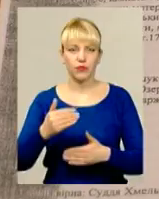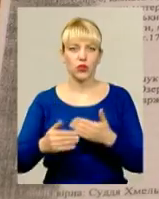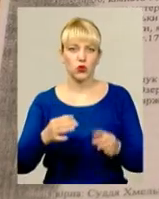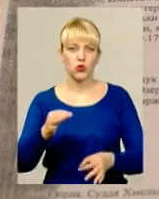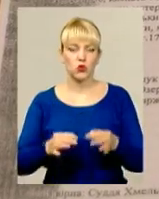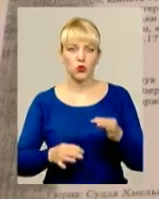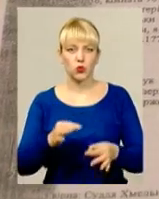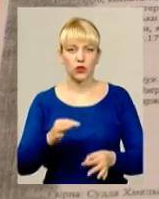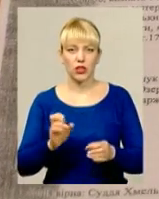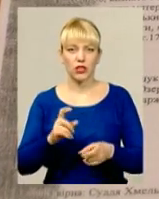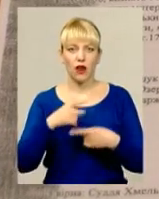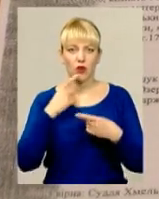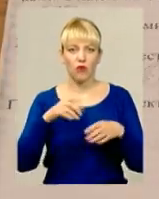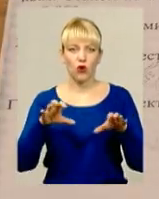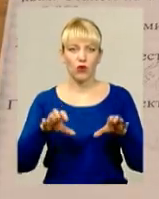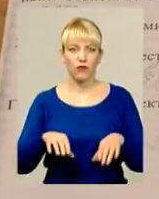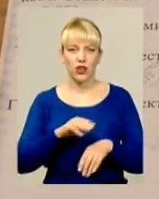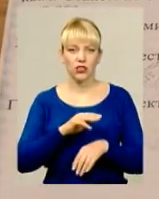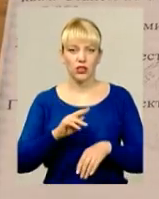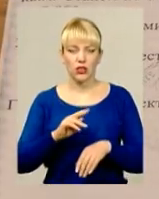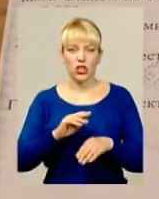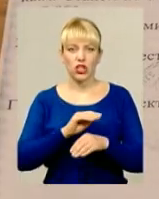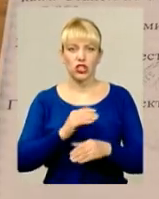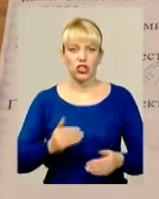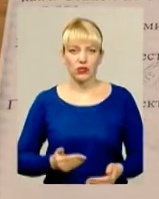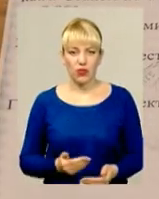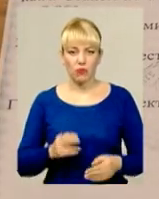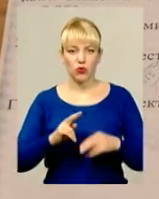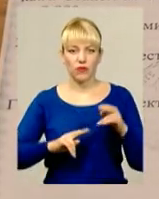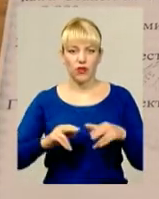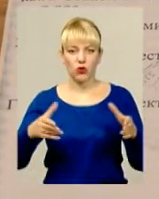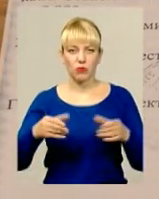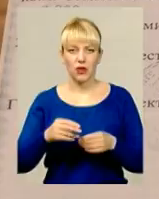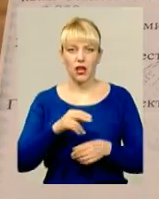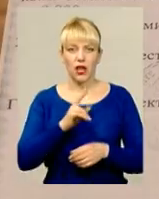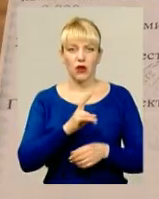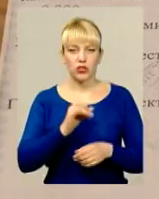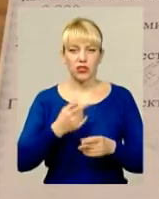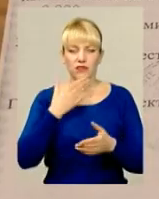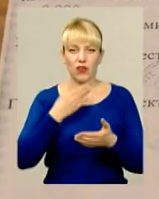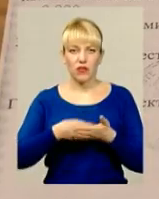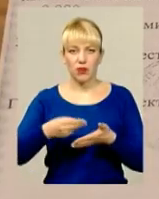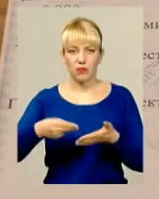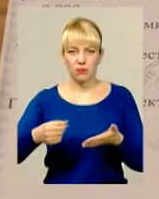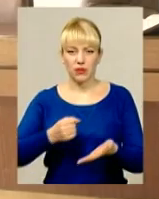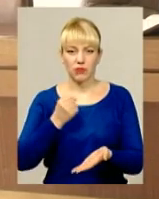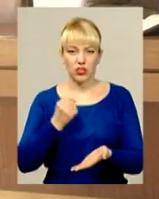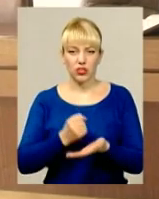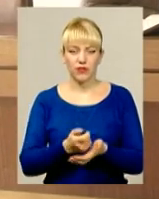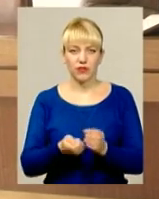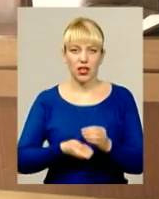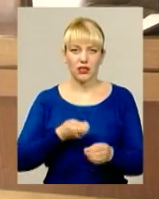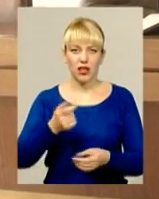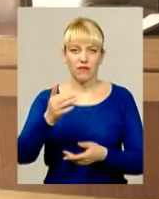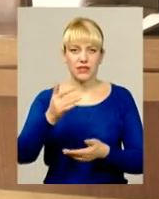голова правління житлово-будівельного кооперативу «Подільський край», пан Сирчин за власним підписом та печаткою надав до суду списки інвесторів